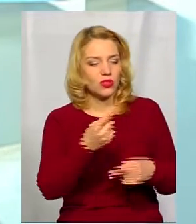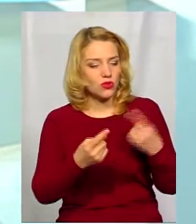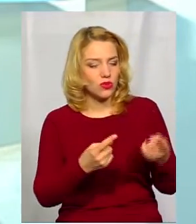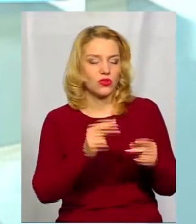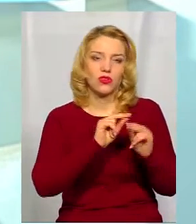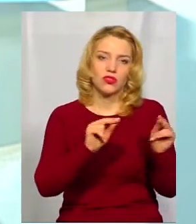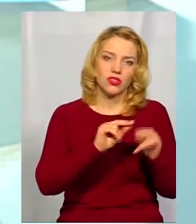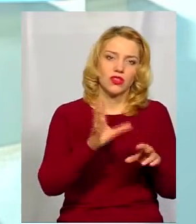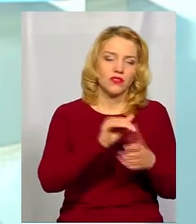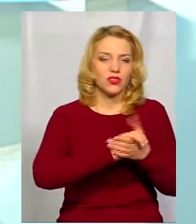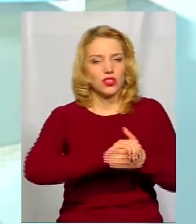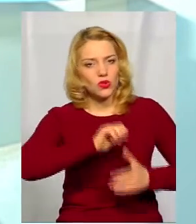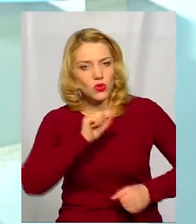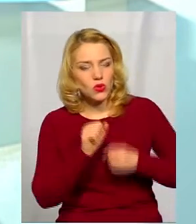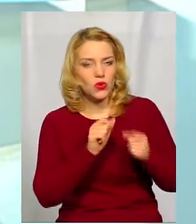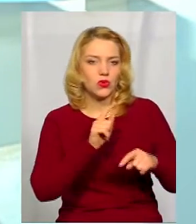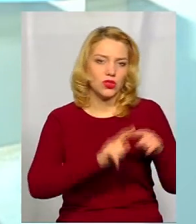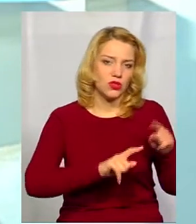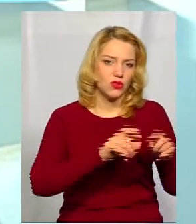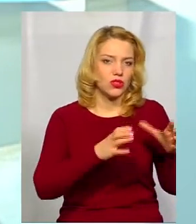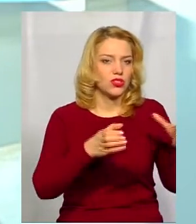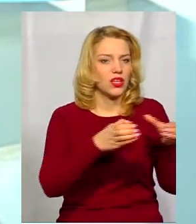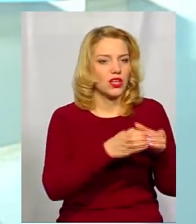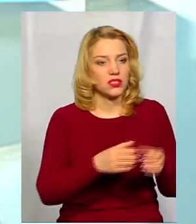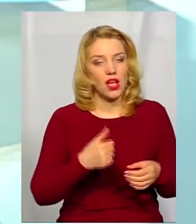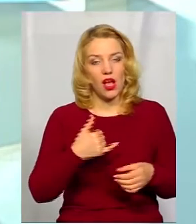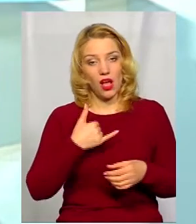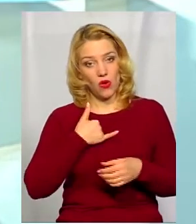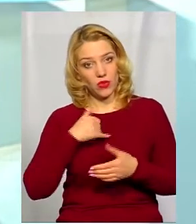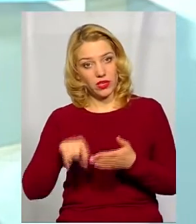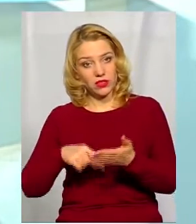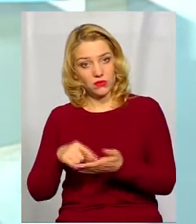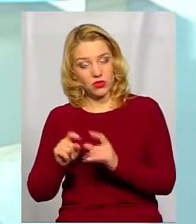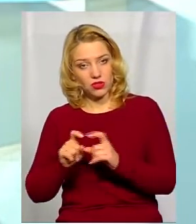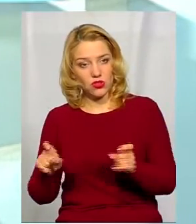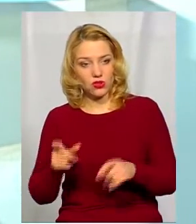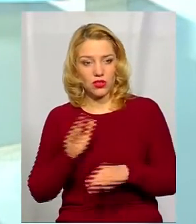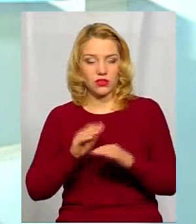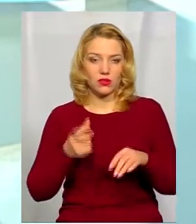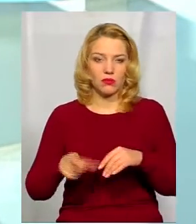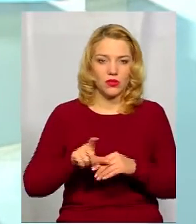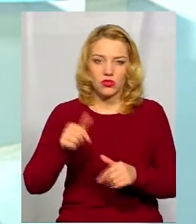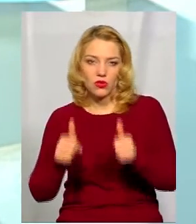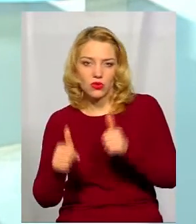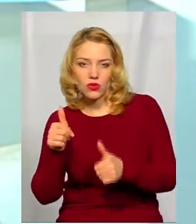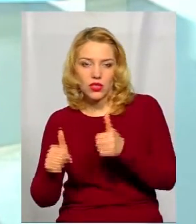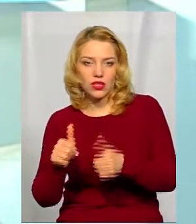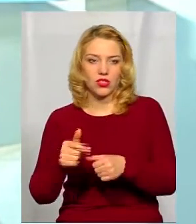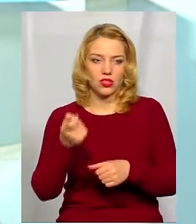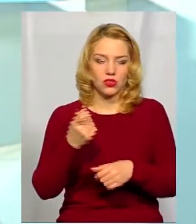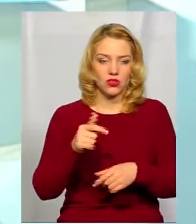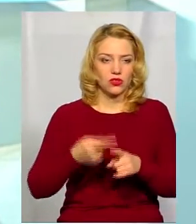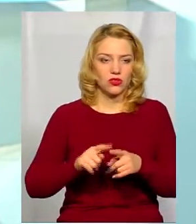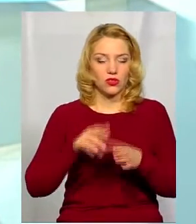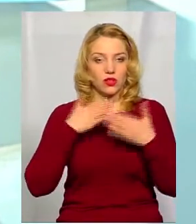вчителів, вони всі друзі, родичі, всі разом живуть. В нашій міській школі все ж таки діти, вони такі більш конкурентніші, десь трішки